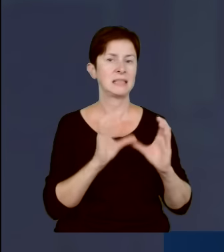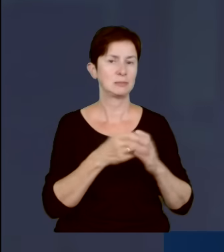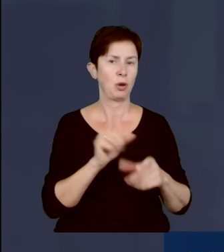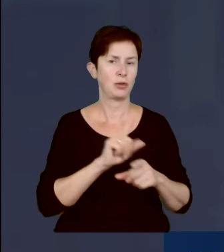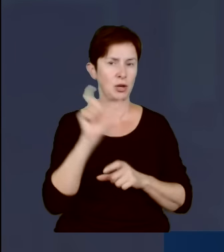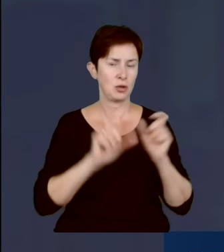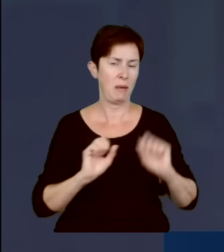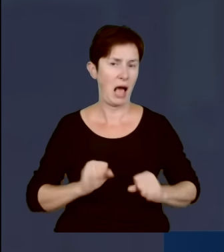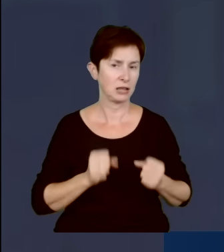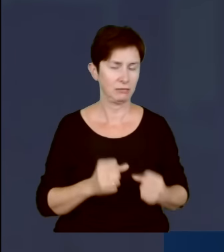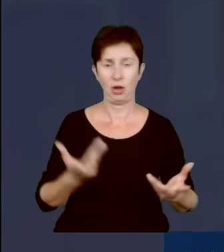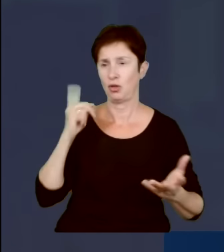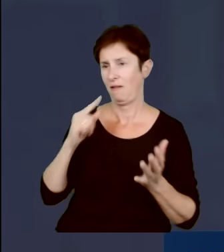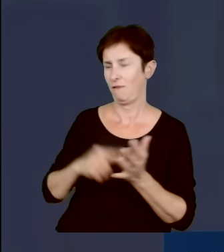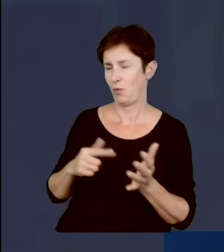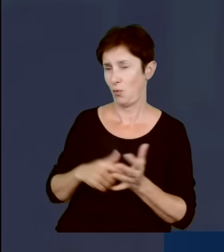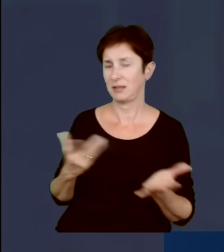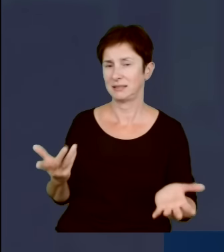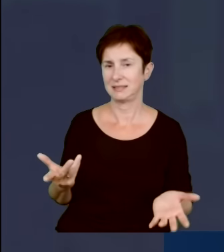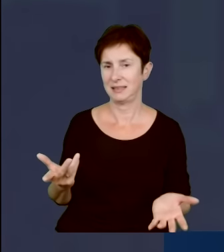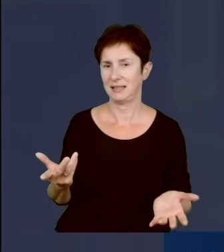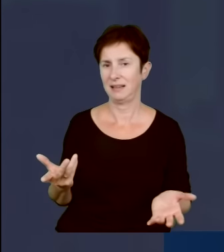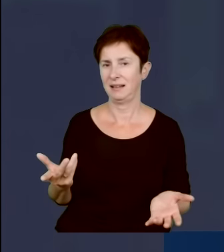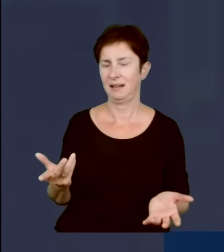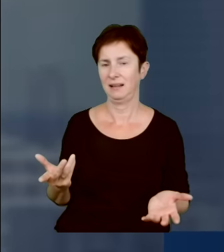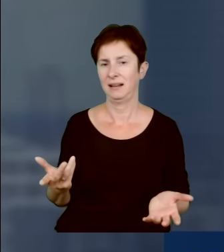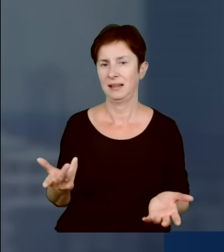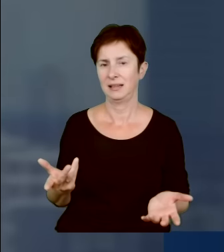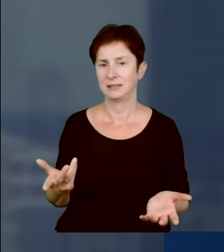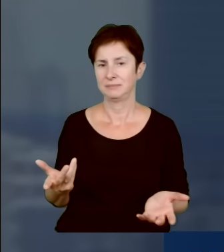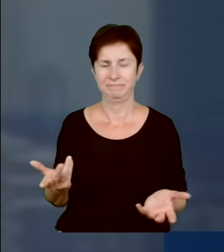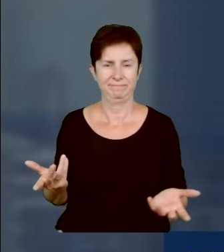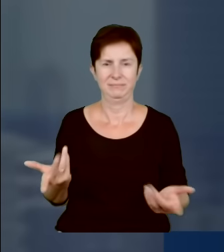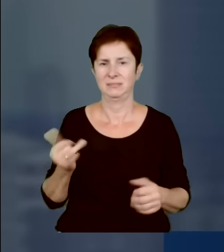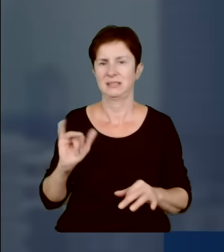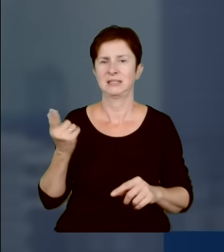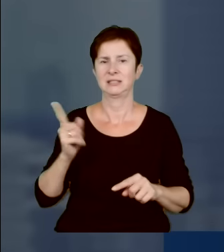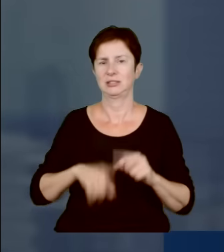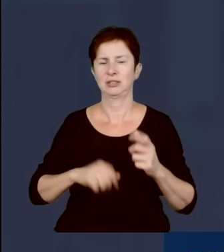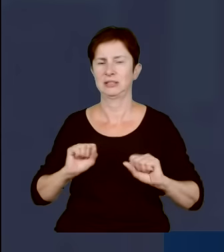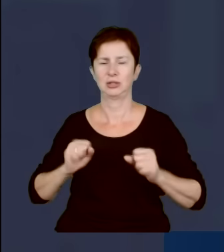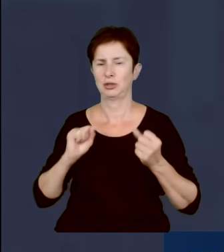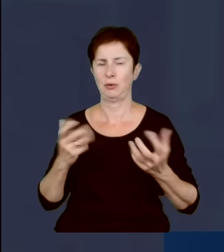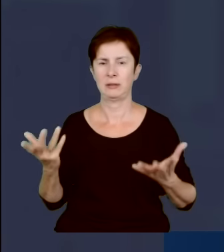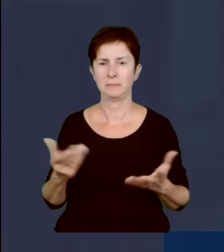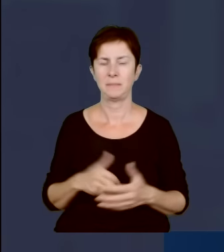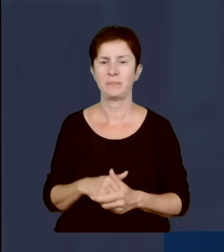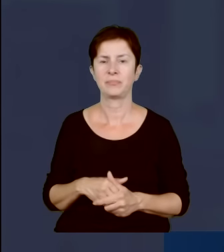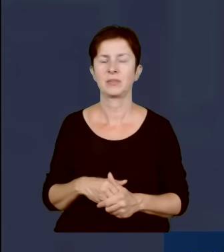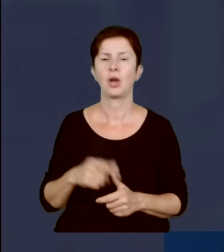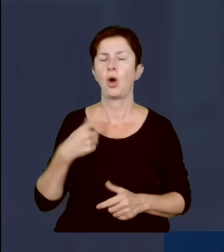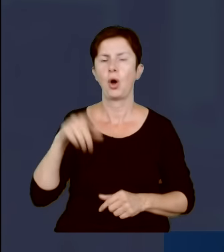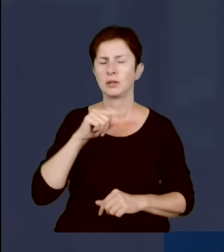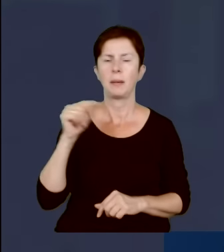recepta na to, żeby sparaliżować żołnierzy pozwoli działać, panie, broniących granicy. Oni tylko co innego potrafią. Oni